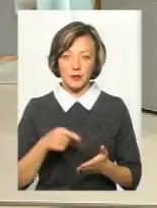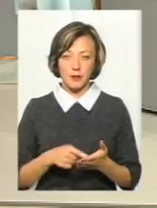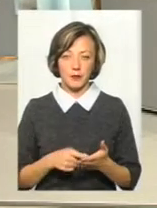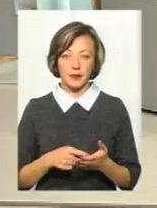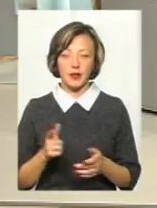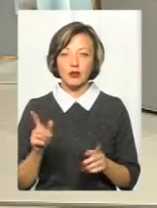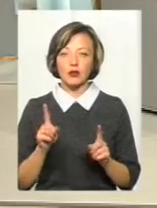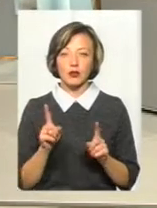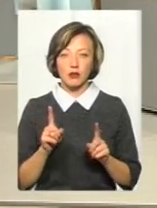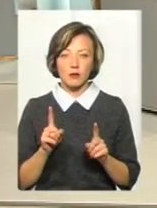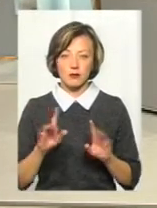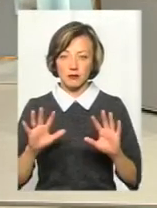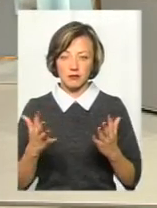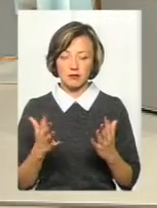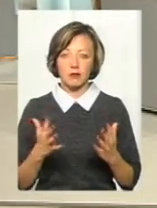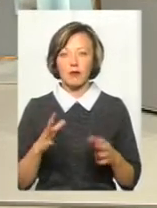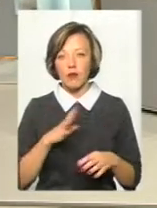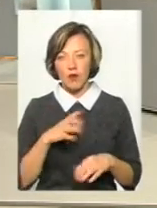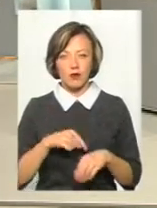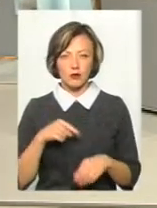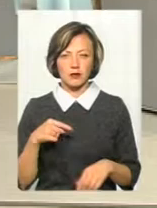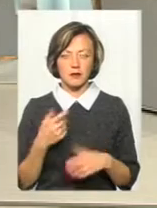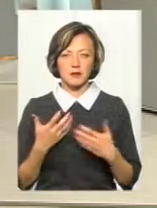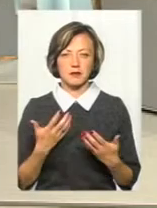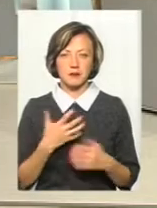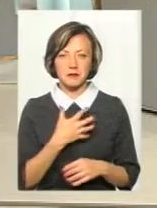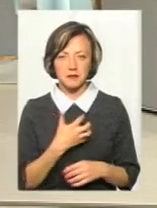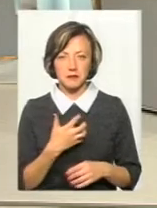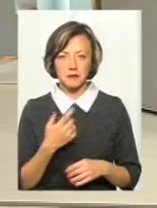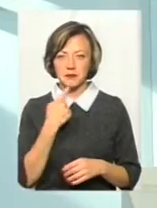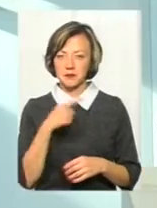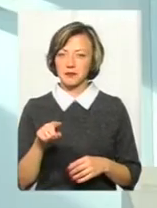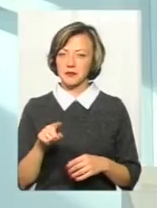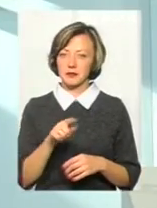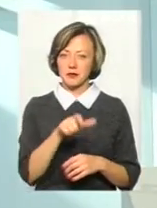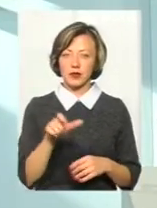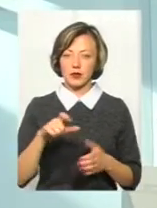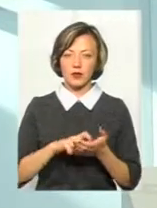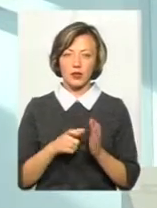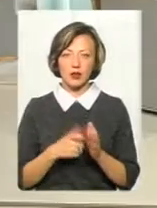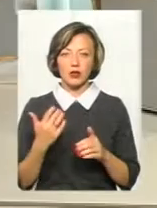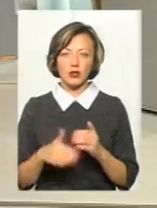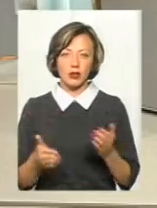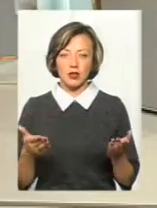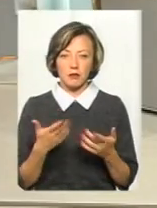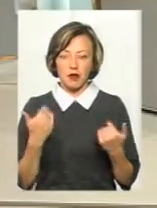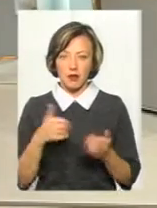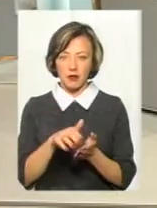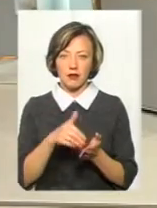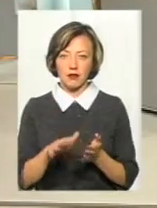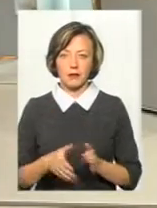максимально обезпечити себе? Ну, буває таке відчуття, інтуїція, що щось не те, не ті люди в квартирі, а вже нема як.